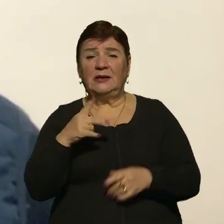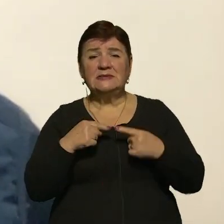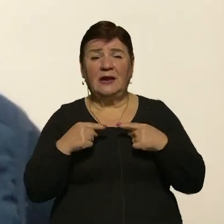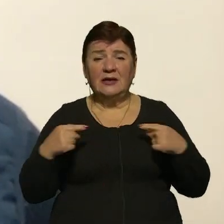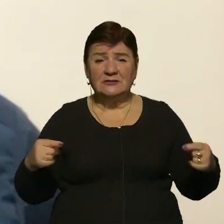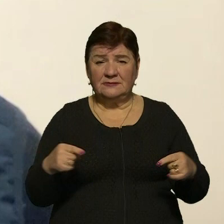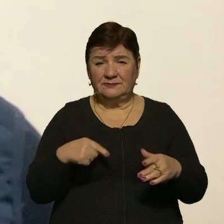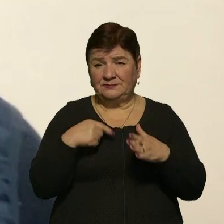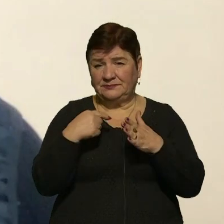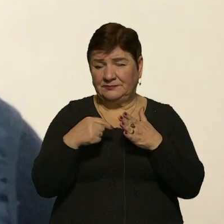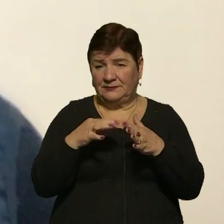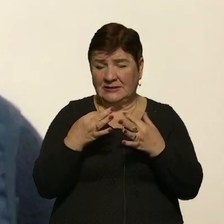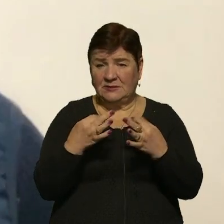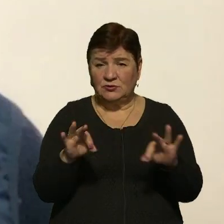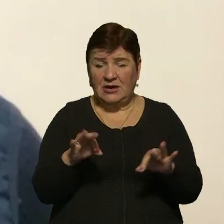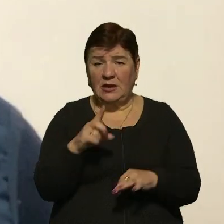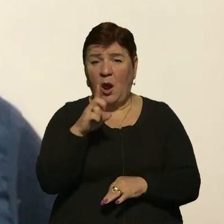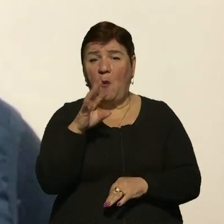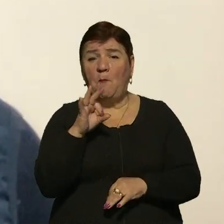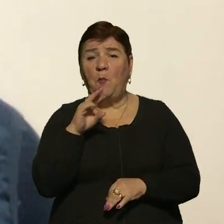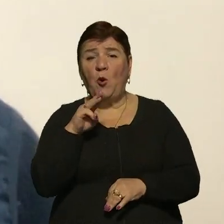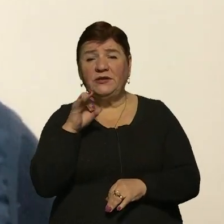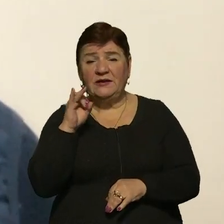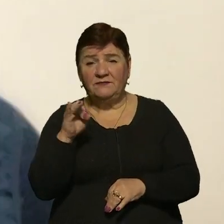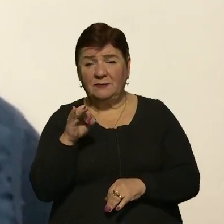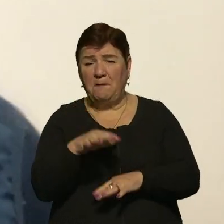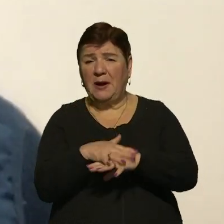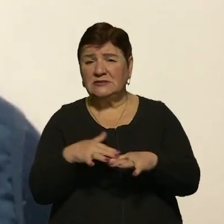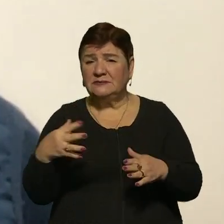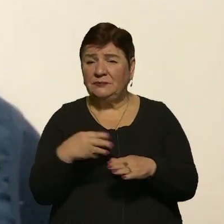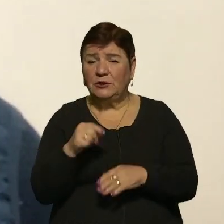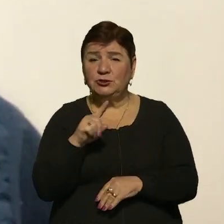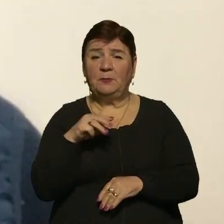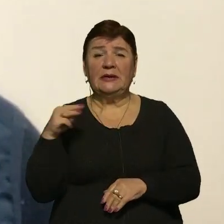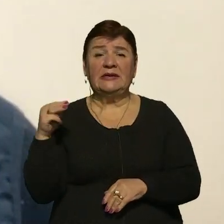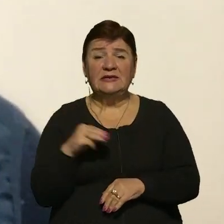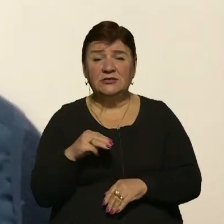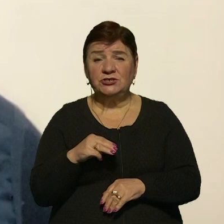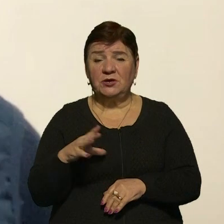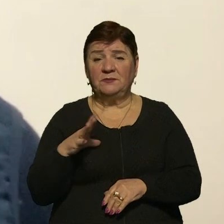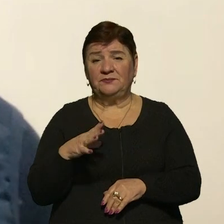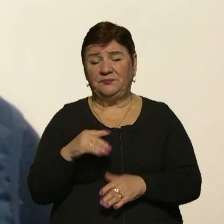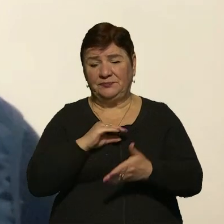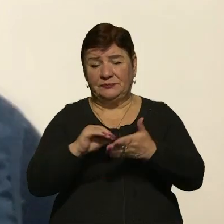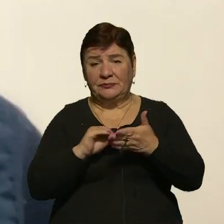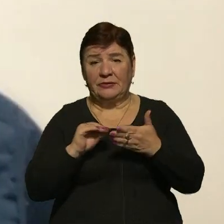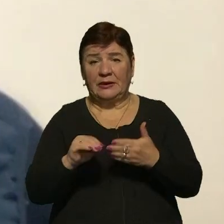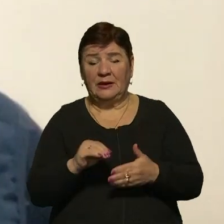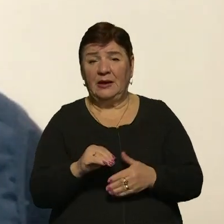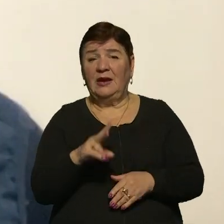різних блогерів запускати. Тобто ботів масово скупляють тисячами, щоб там ходили коменти, писали,